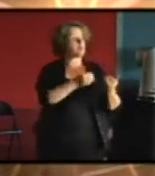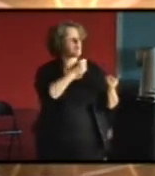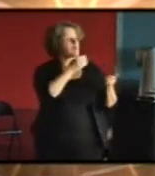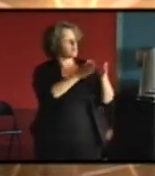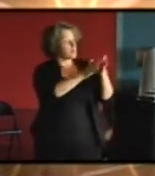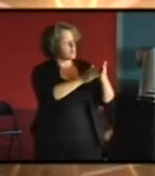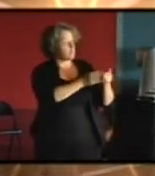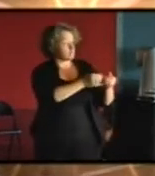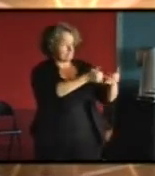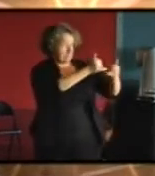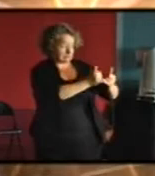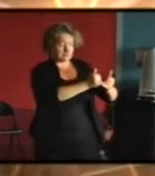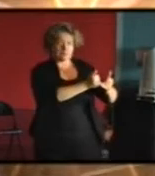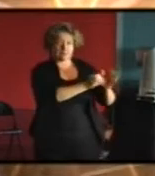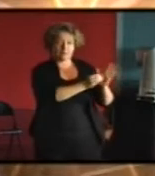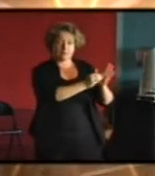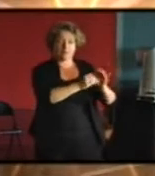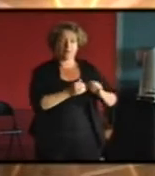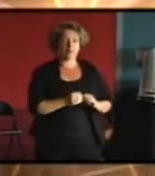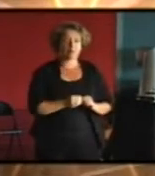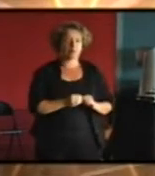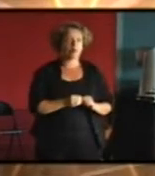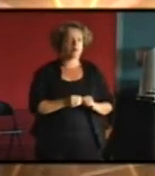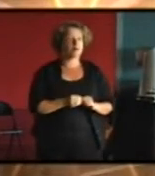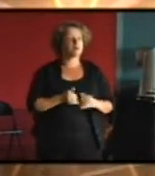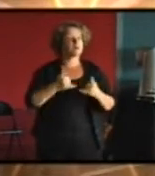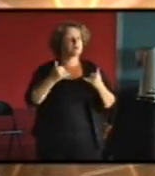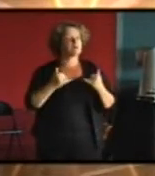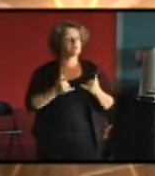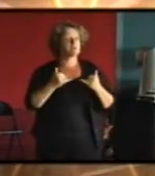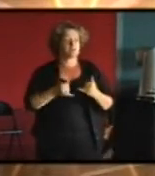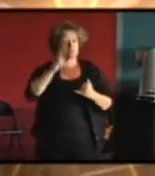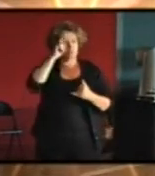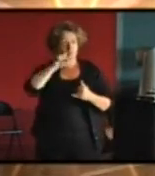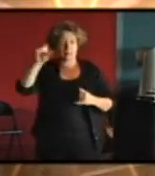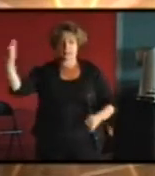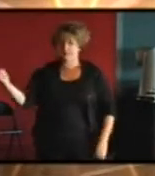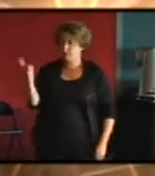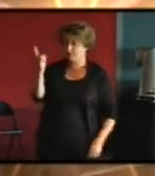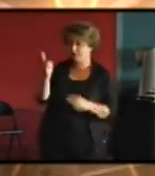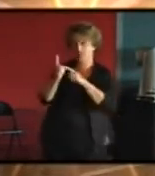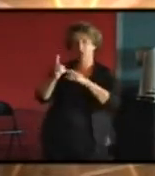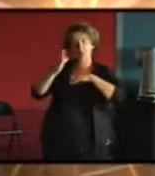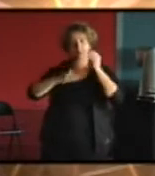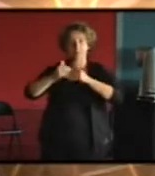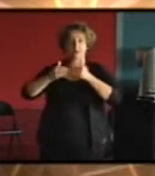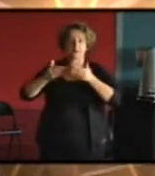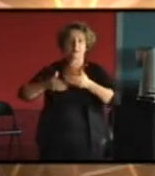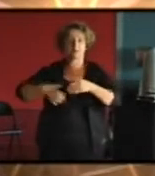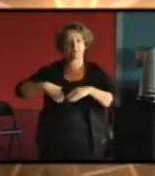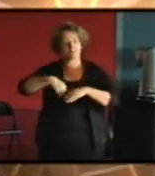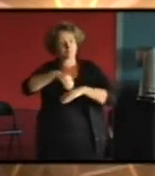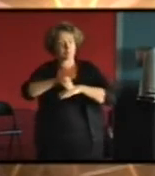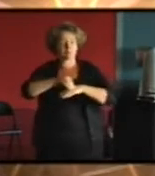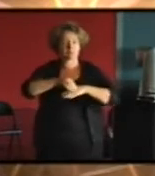tous les quatre nous rejoindre un investisseur immobilier qui est confronté très directement à la gestion d'un patrimoine au sens